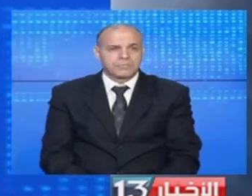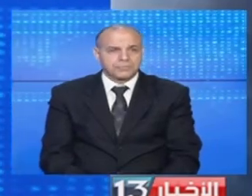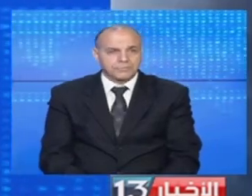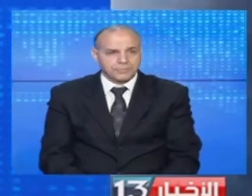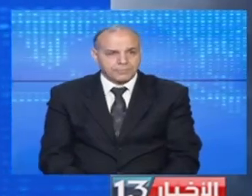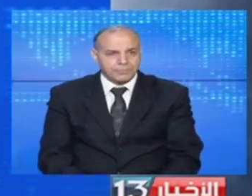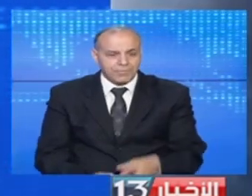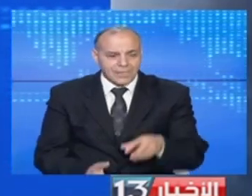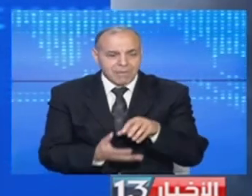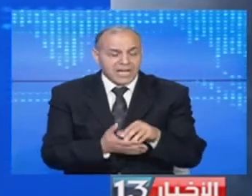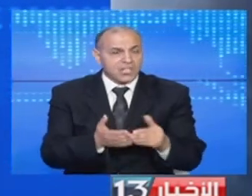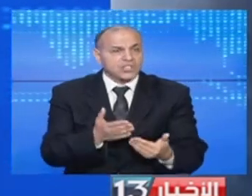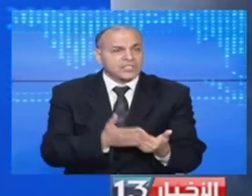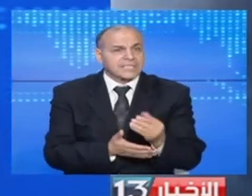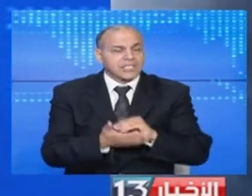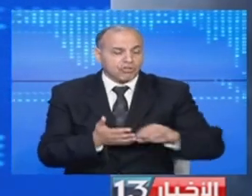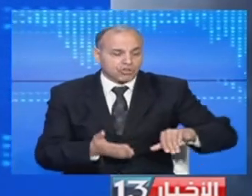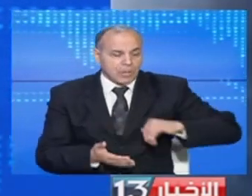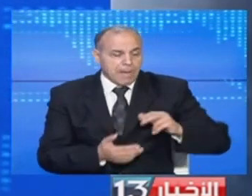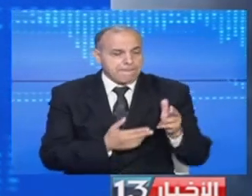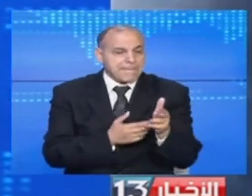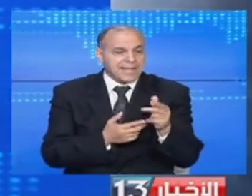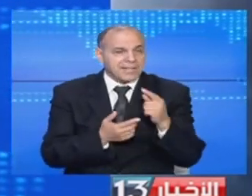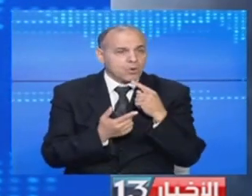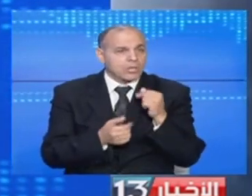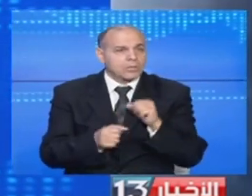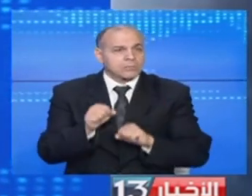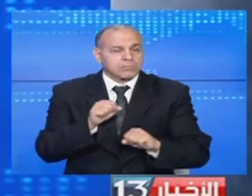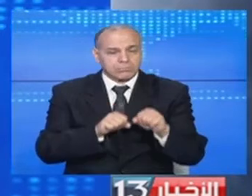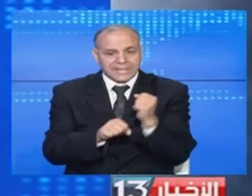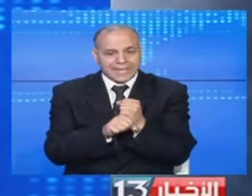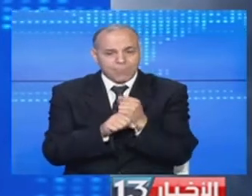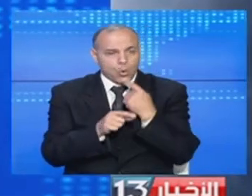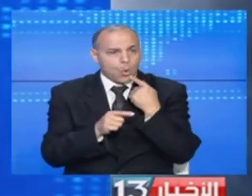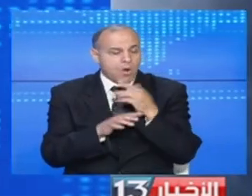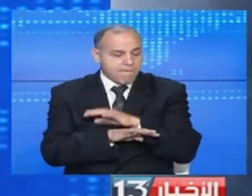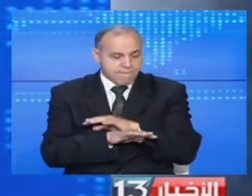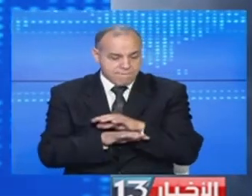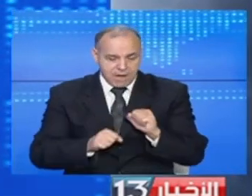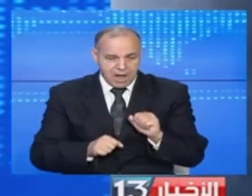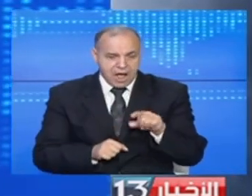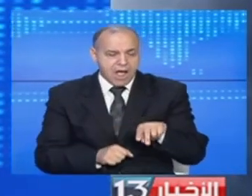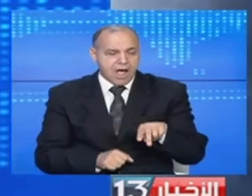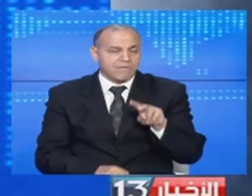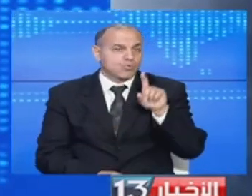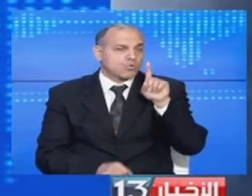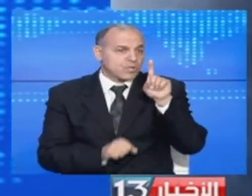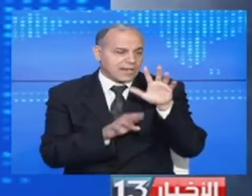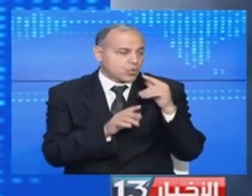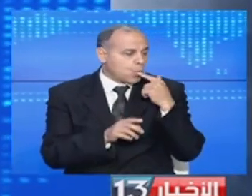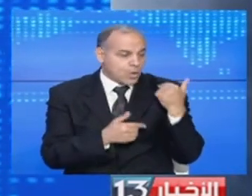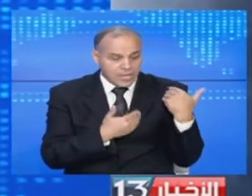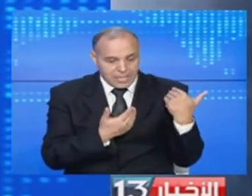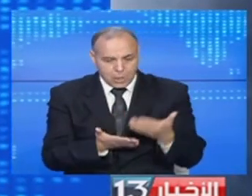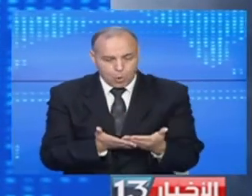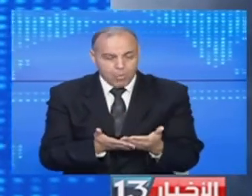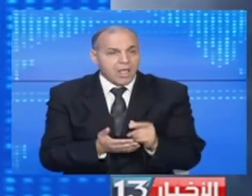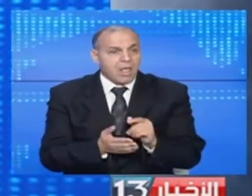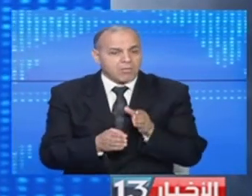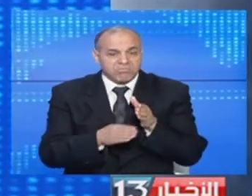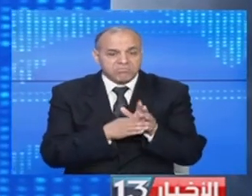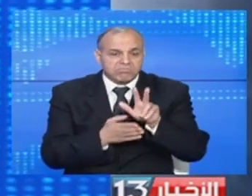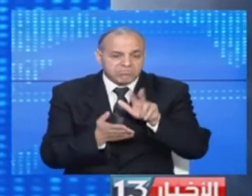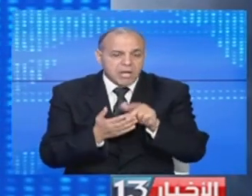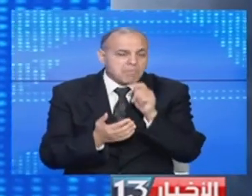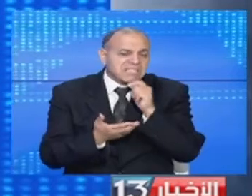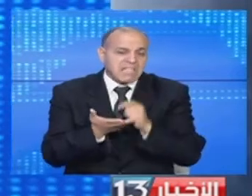مقر جديد لدار الشباب المهدي انتهت الأشغال به منذ نهاية تسع عشرة والفين وإلى اليوم لم يدخل